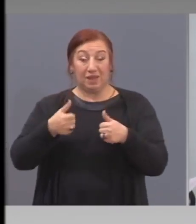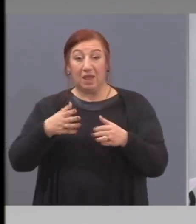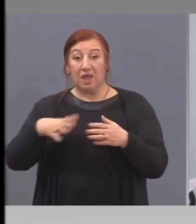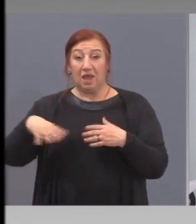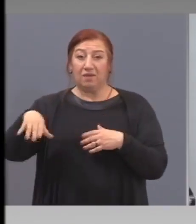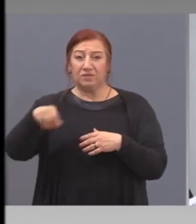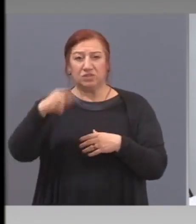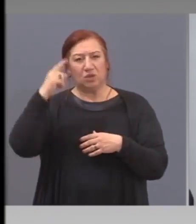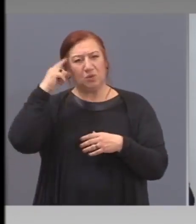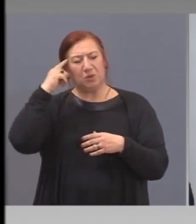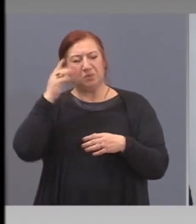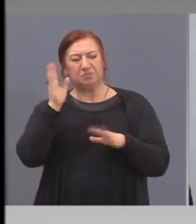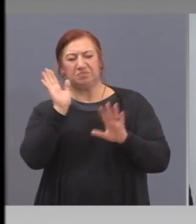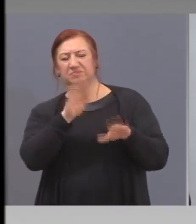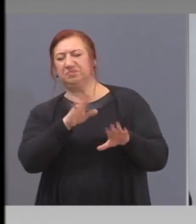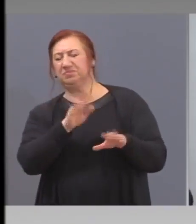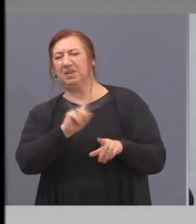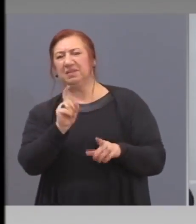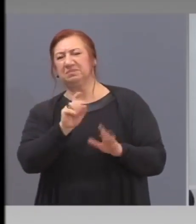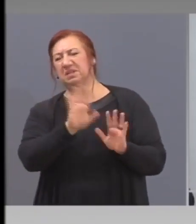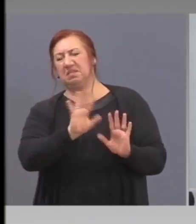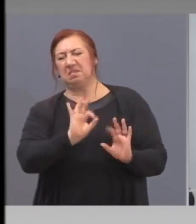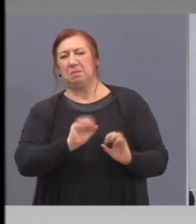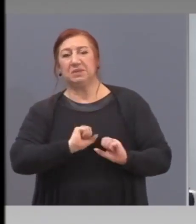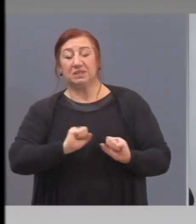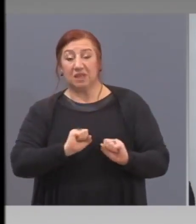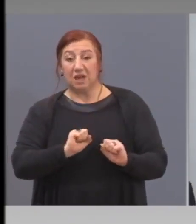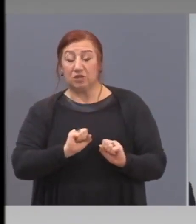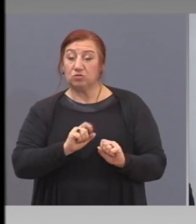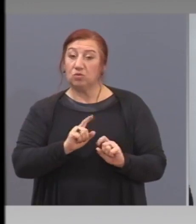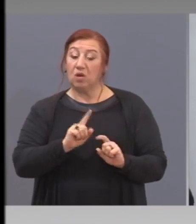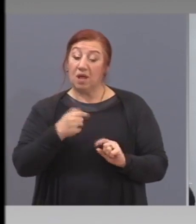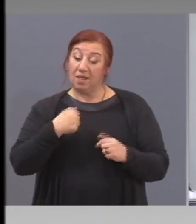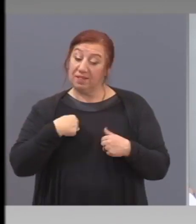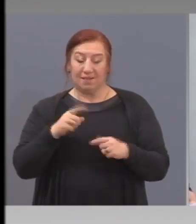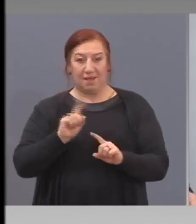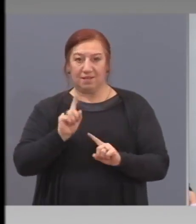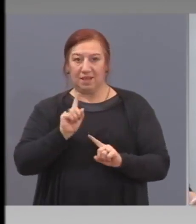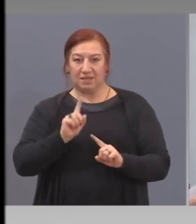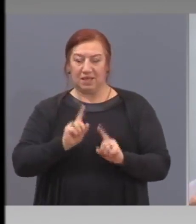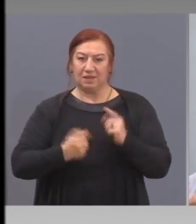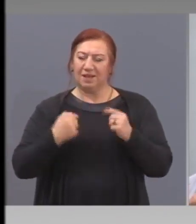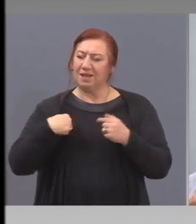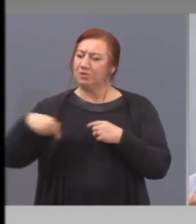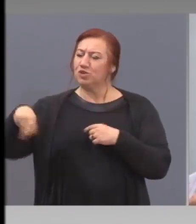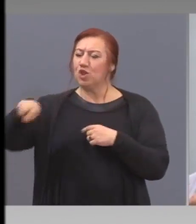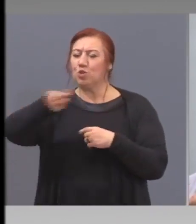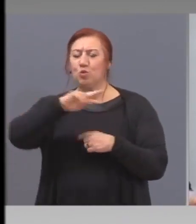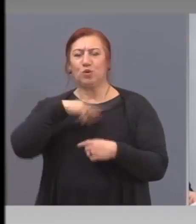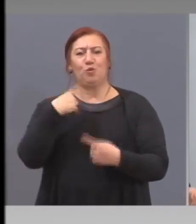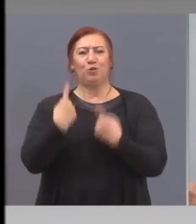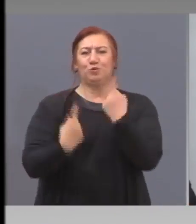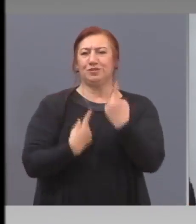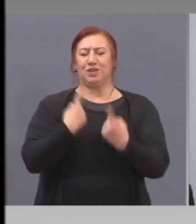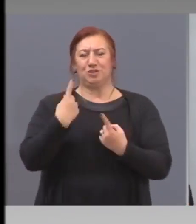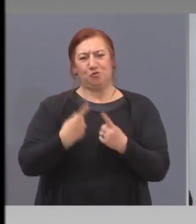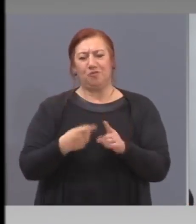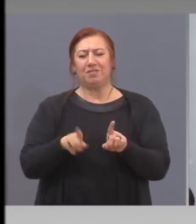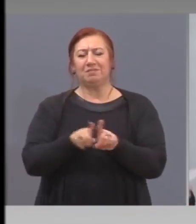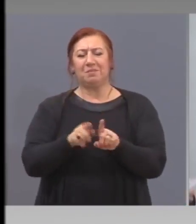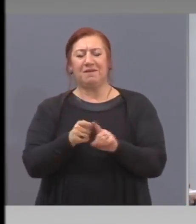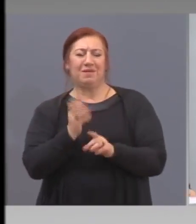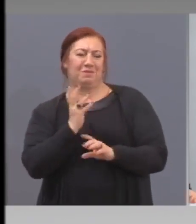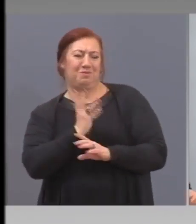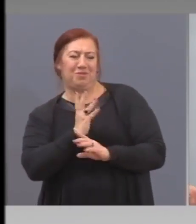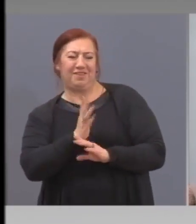подсеняваха тази пандемия, за разлика от нас, шегуваха се с тази пандемия, подиграваха ни